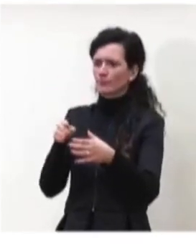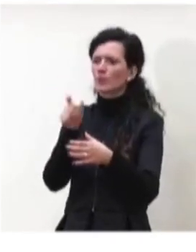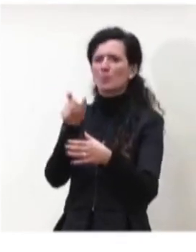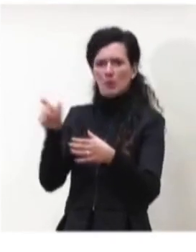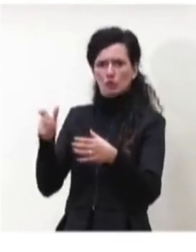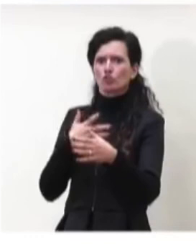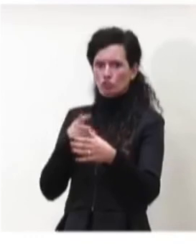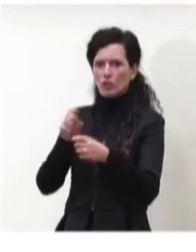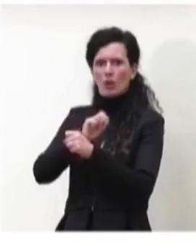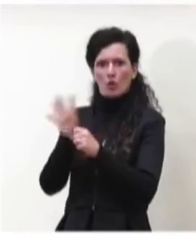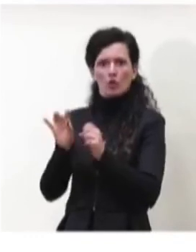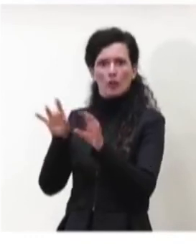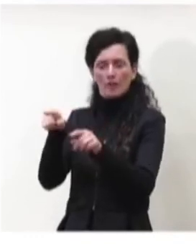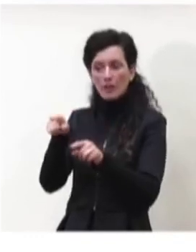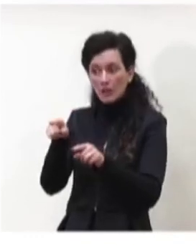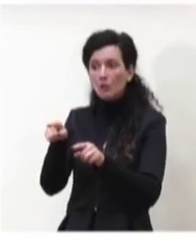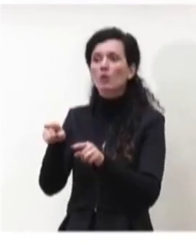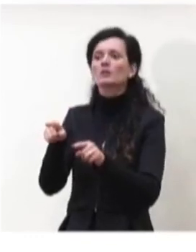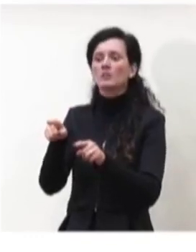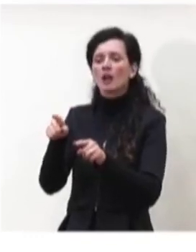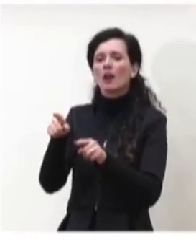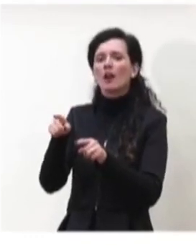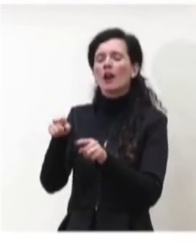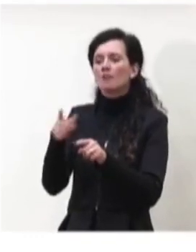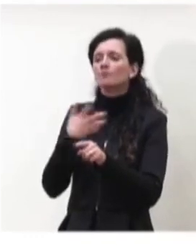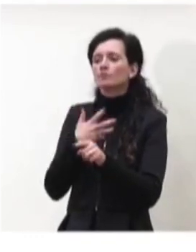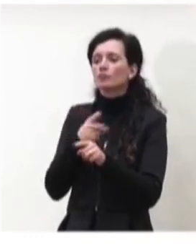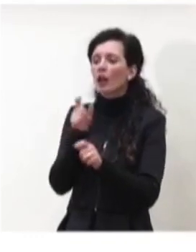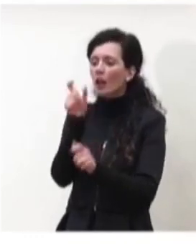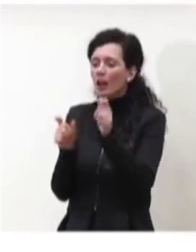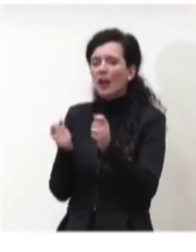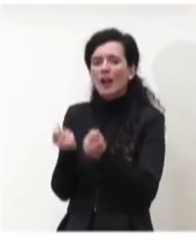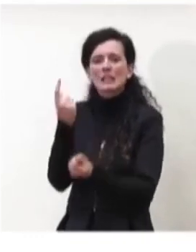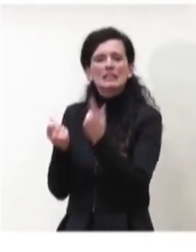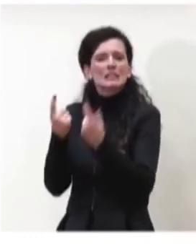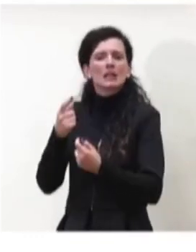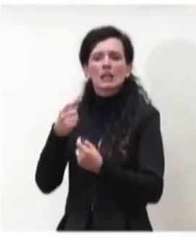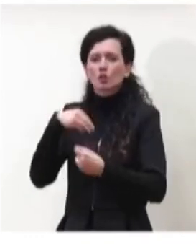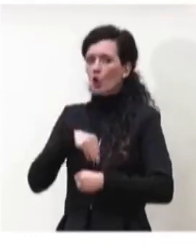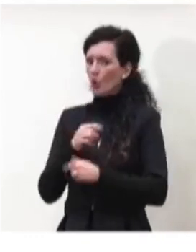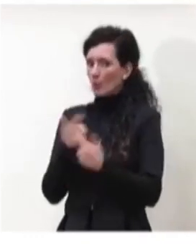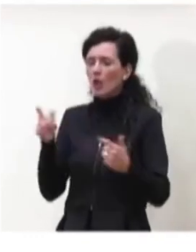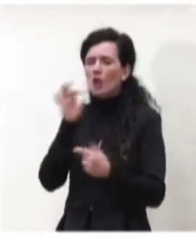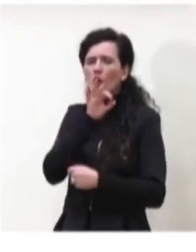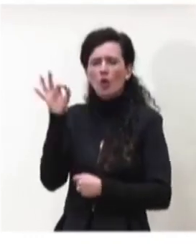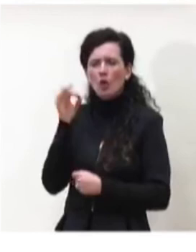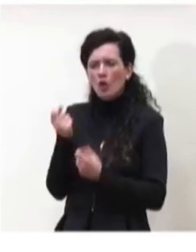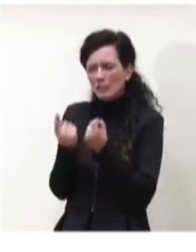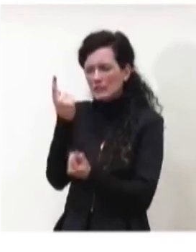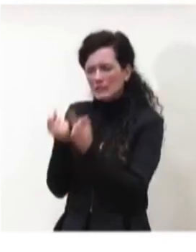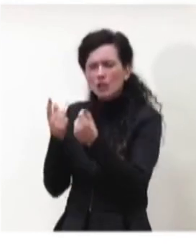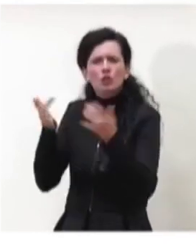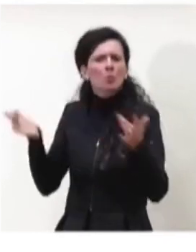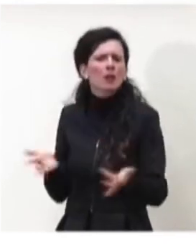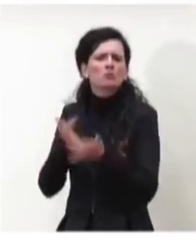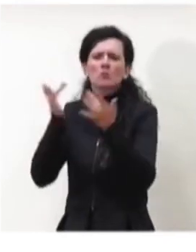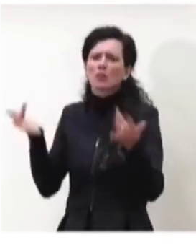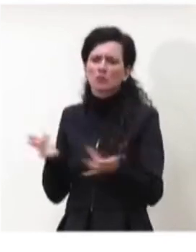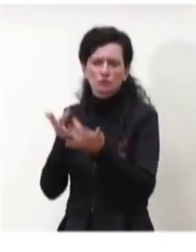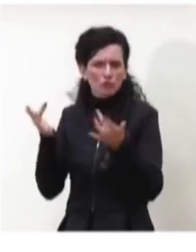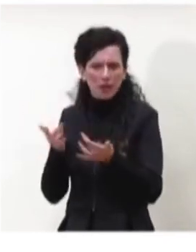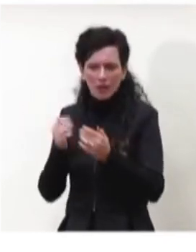sono persone che sono asintomatiche o sono paucisintomatiche, quindi la